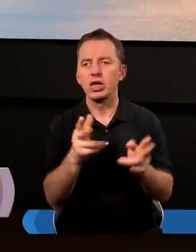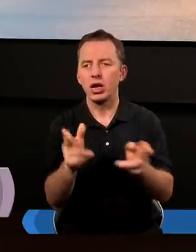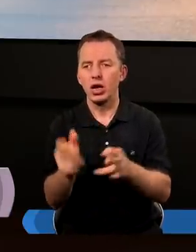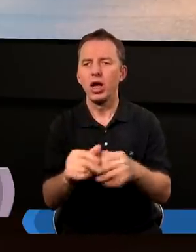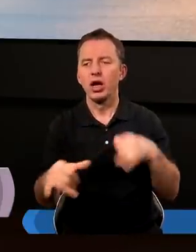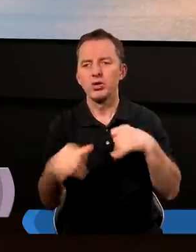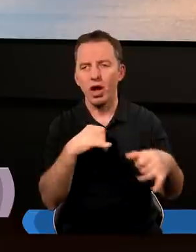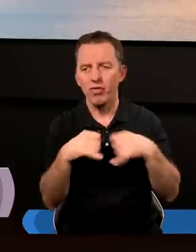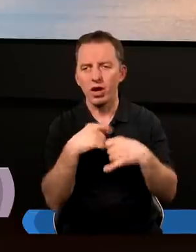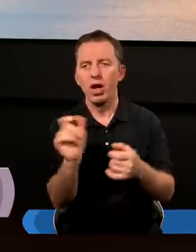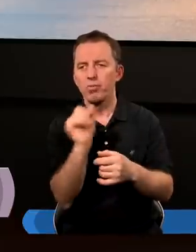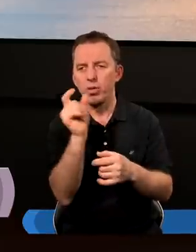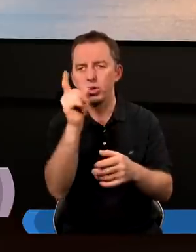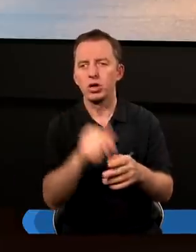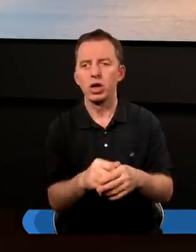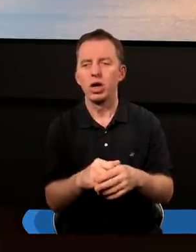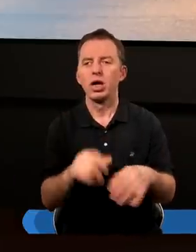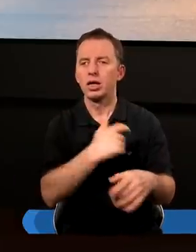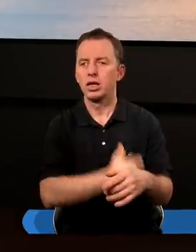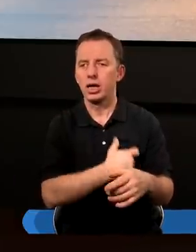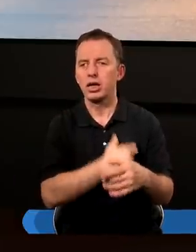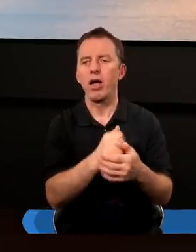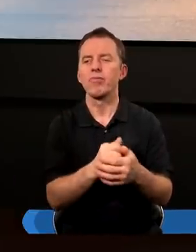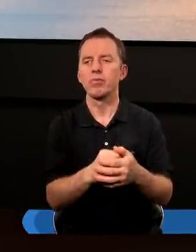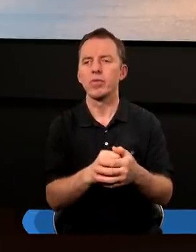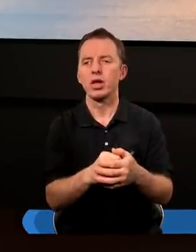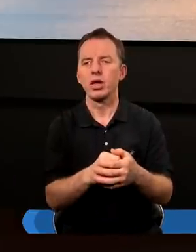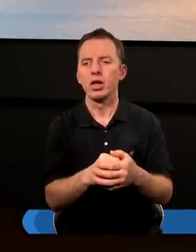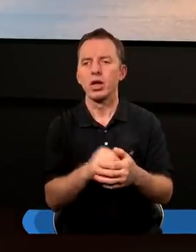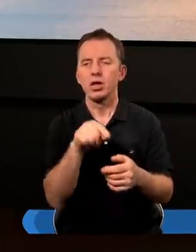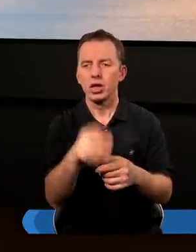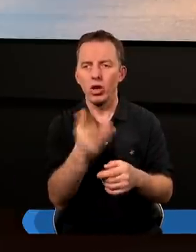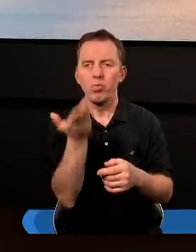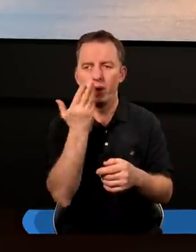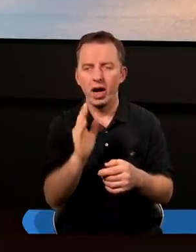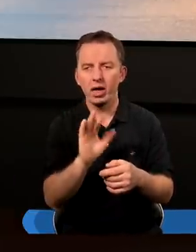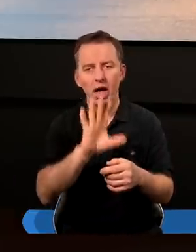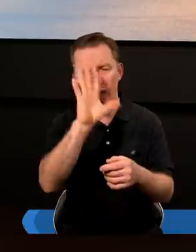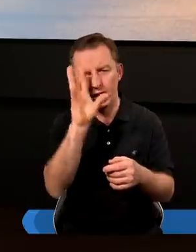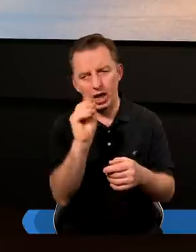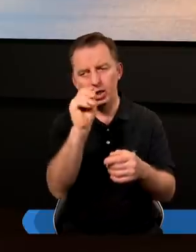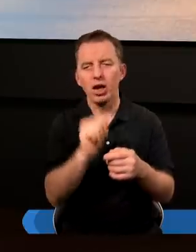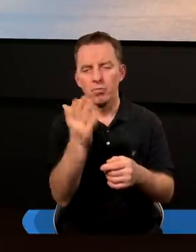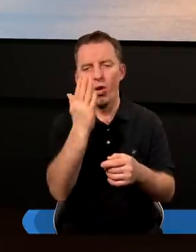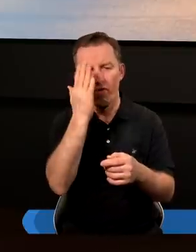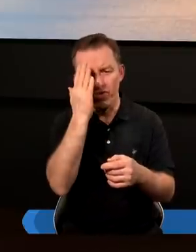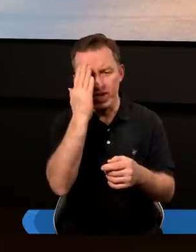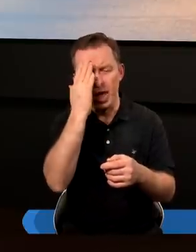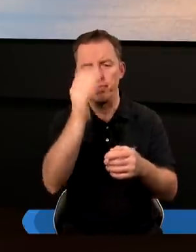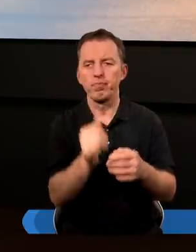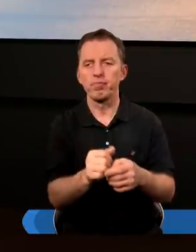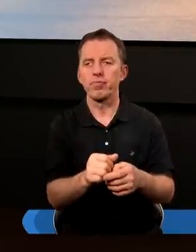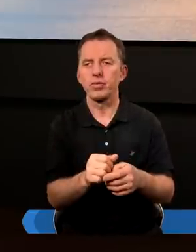szafarstwo, pobudki, serca. Jest on bardzo abstrakcyjny, bowiem